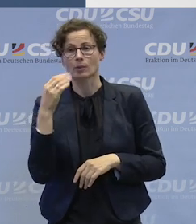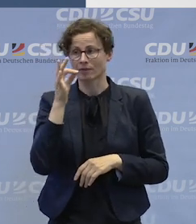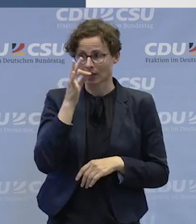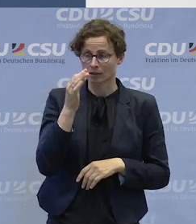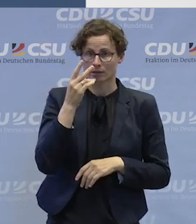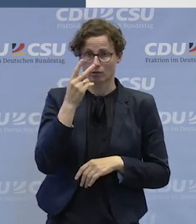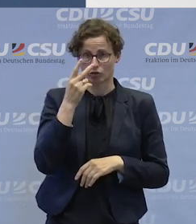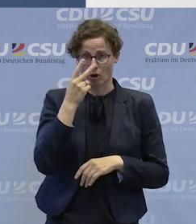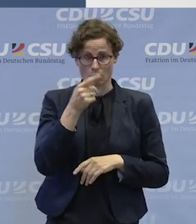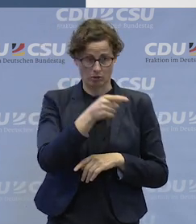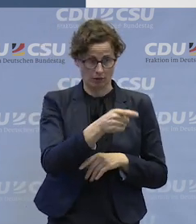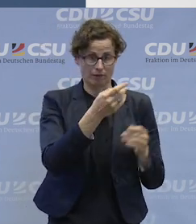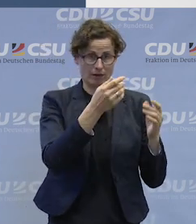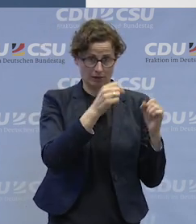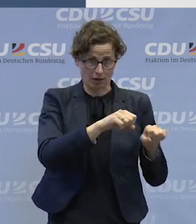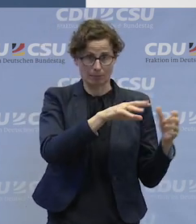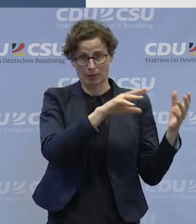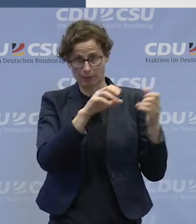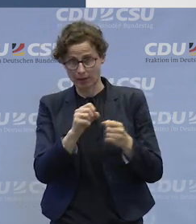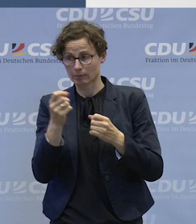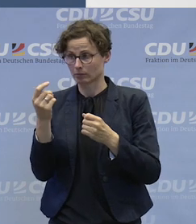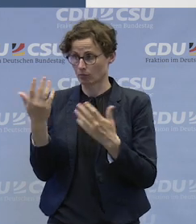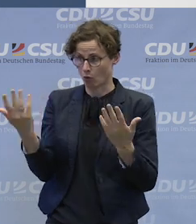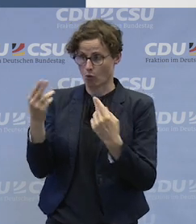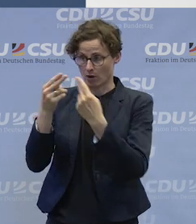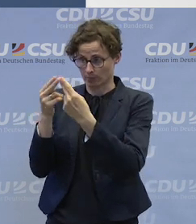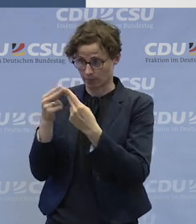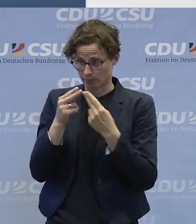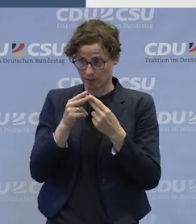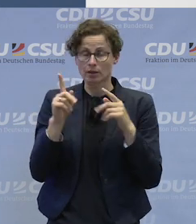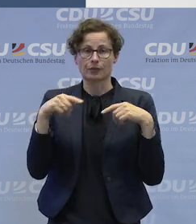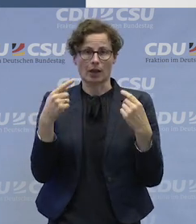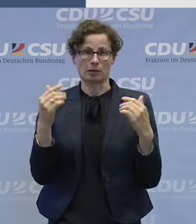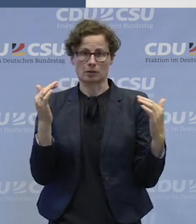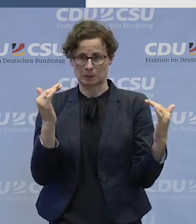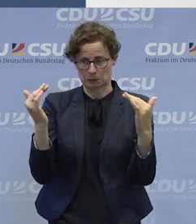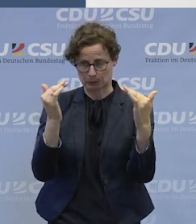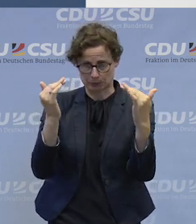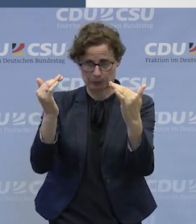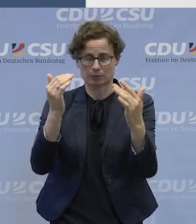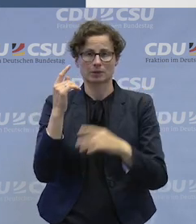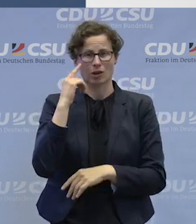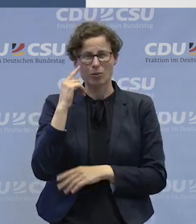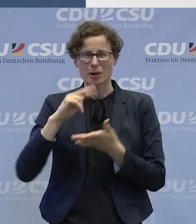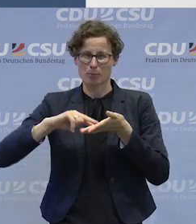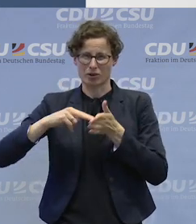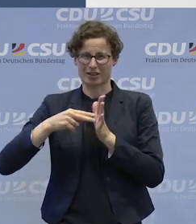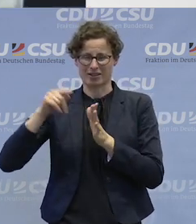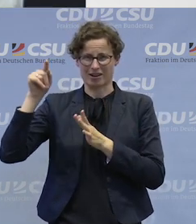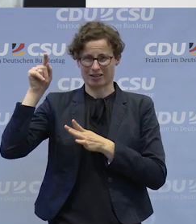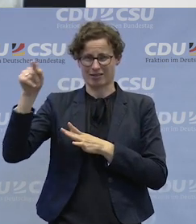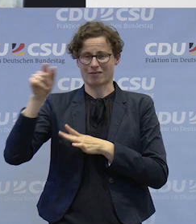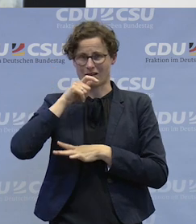gestalten. Es muss einfach fair bleiben für alle Beteiligten. Da sehe ich auch wirklich noch politische Verantwortung, was zu tun an der Stelle.